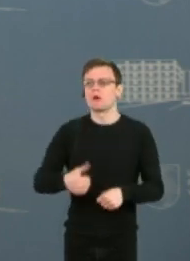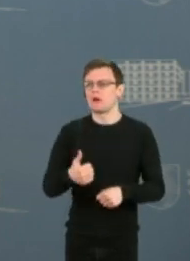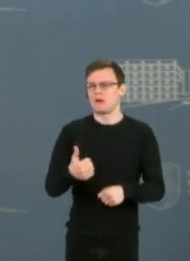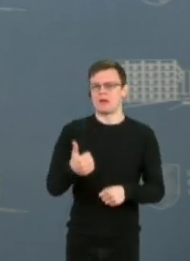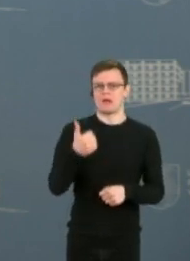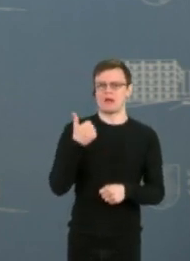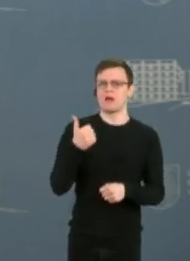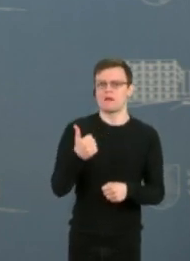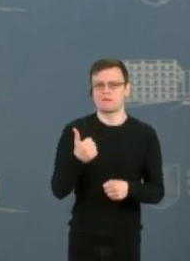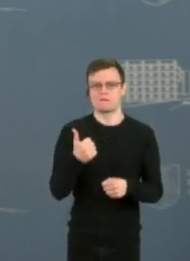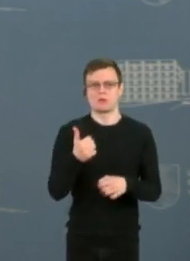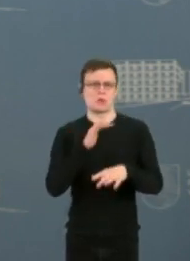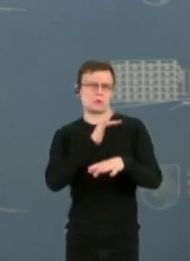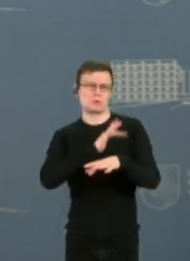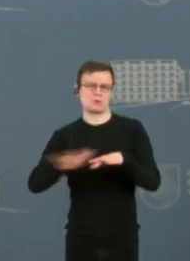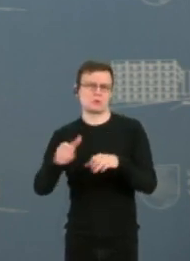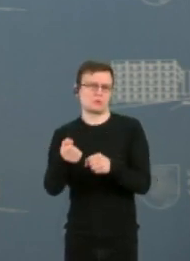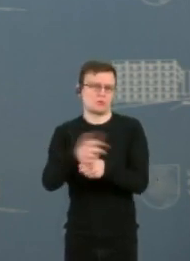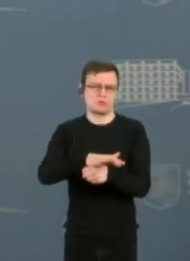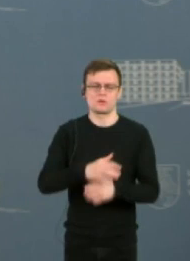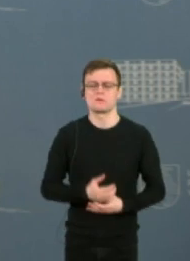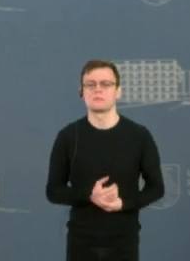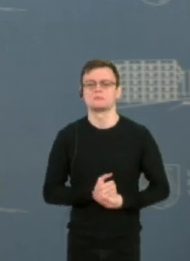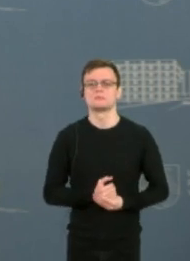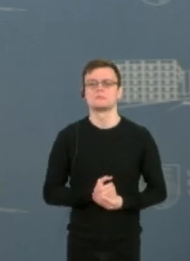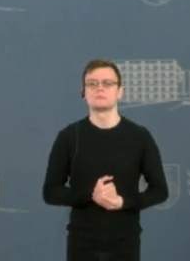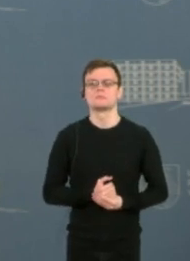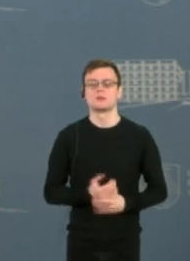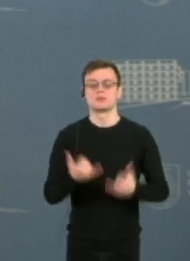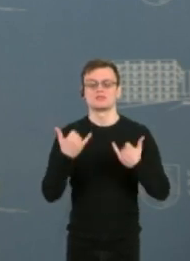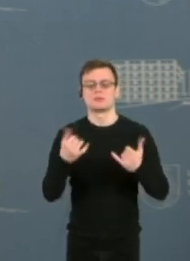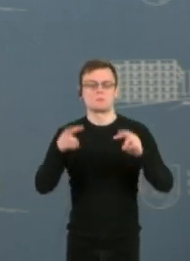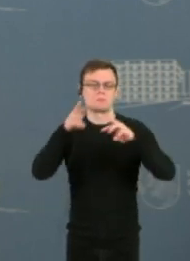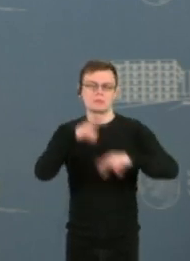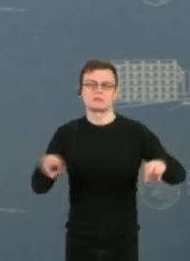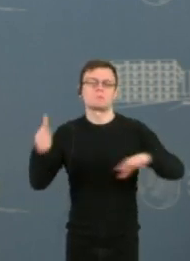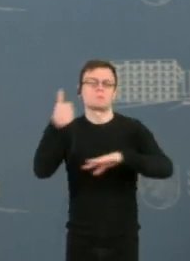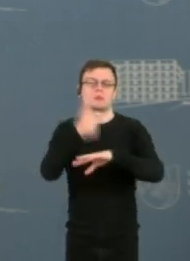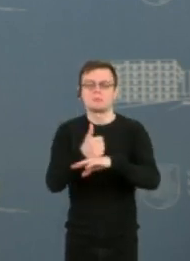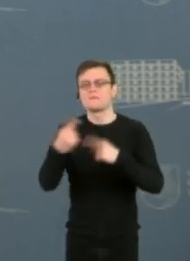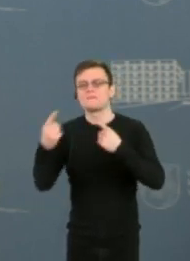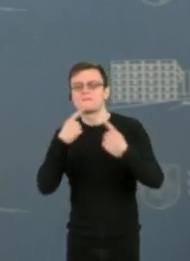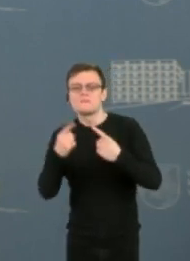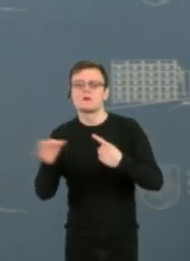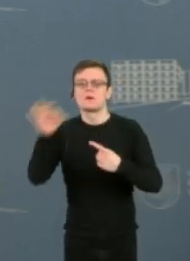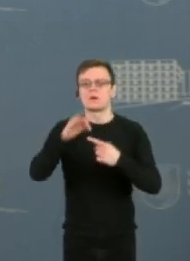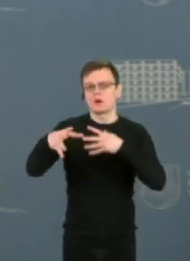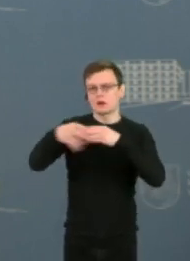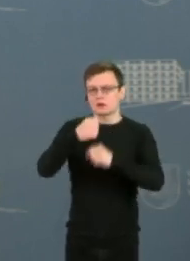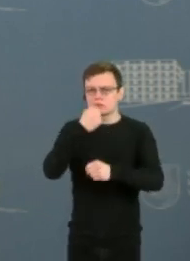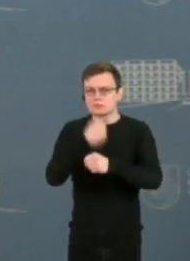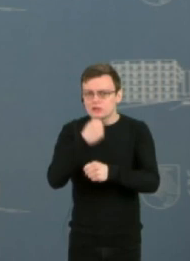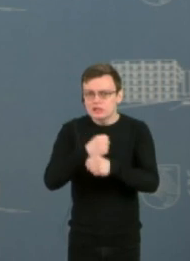įveikti pandemiją. Mes šiandien su premjere kalbėjome apie bendradarbiavimo